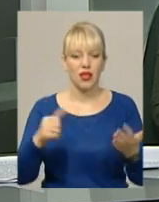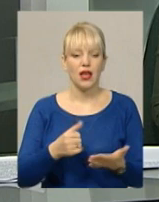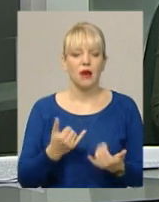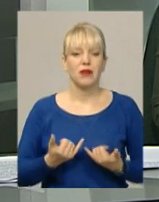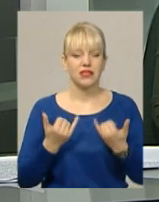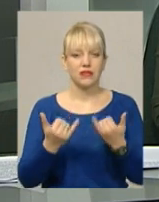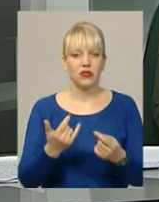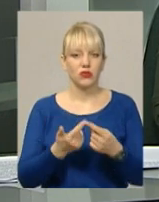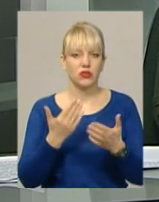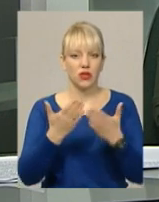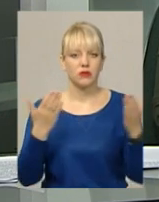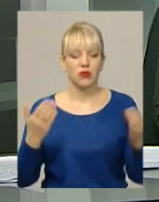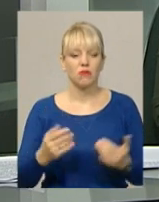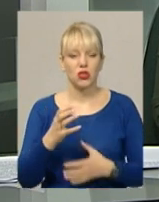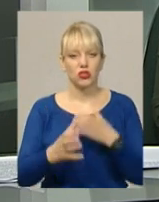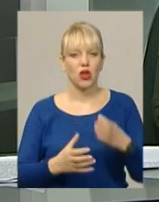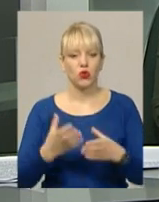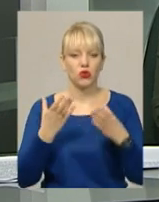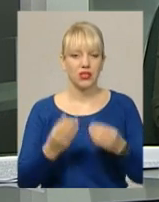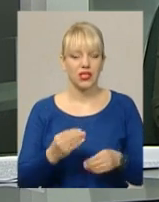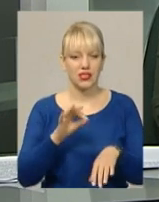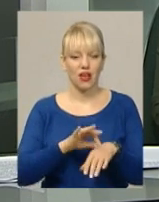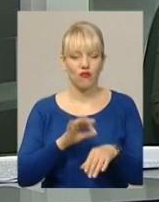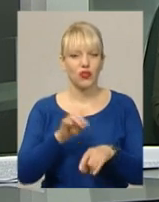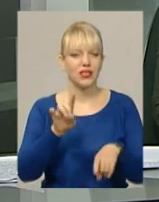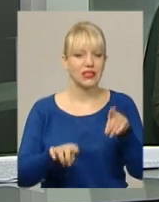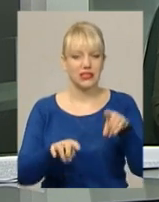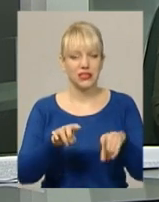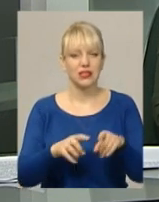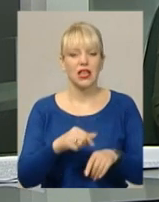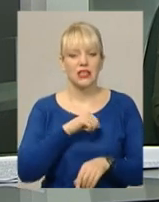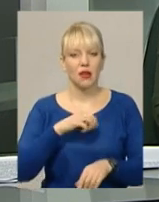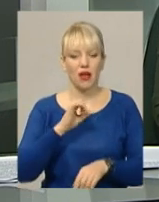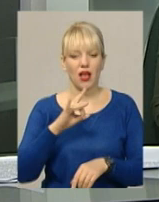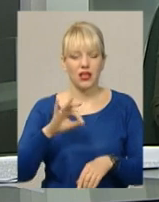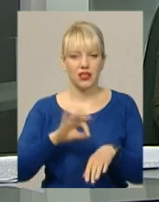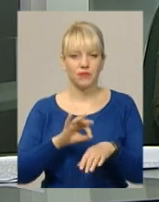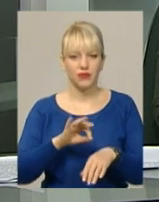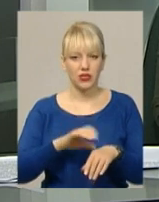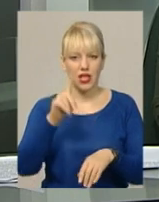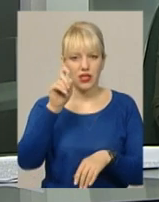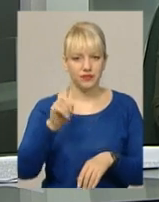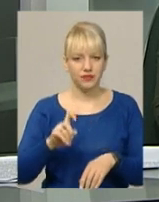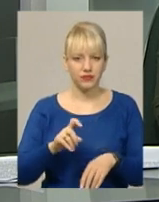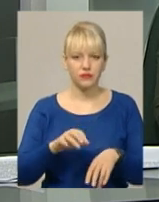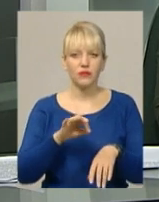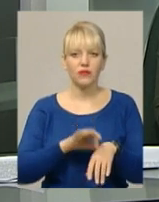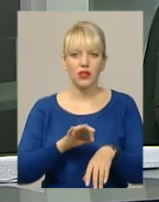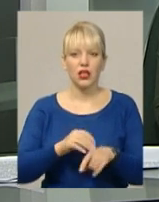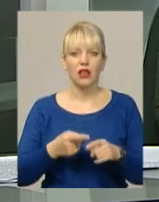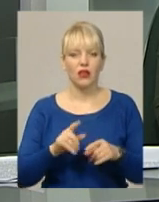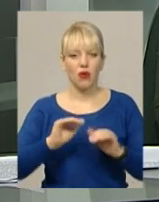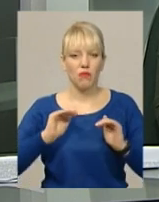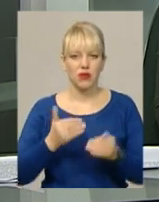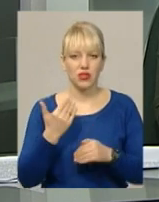експозицію до Міжнародного дня боротьби з рідкісними захворюваннями. Сама Аріна страждає на спінальну м'язову атрофію. Хвороба обмежила